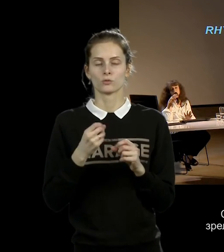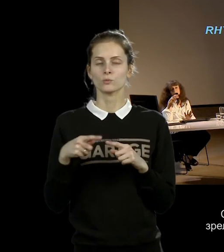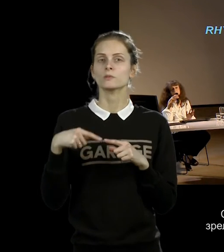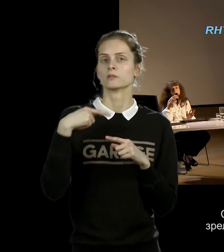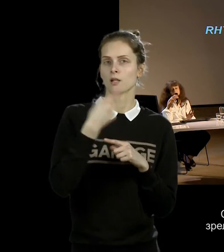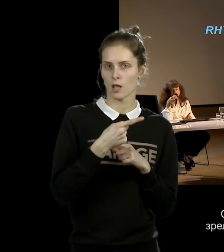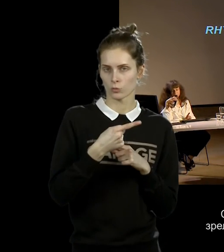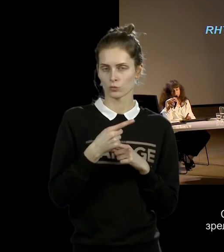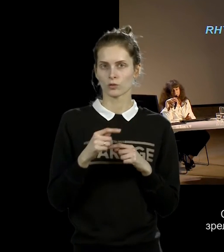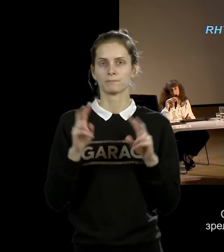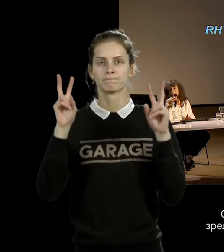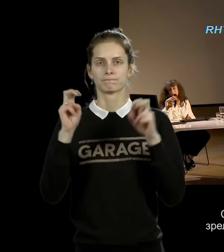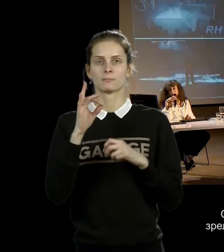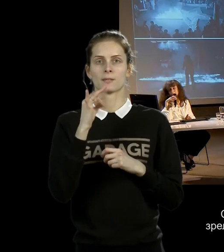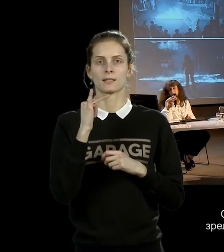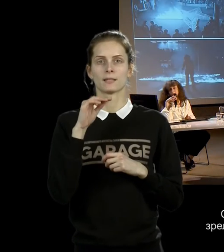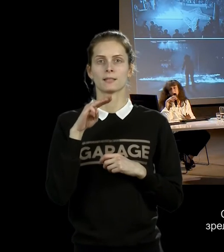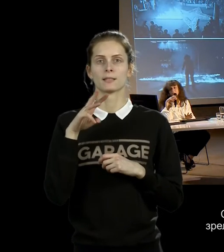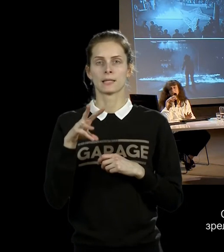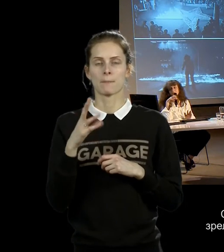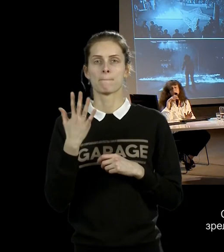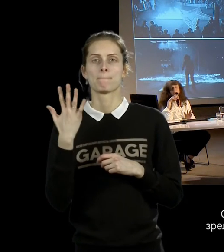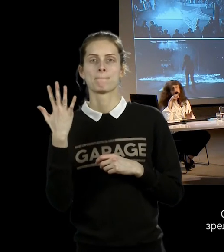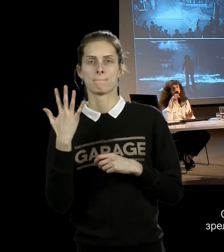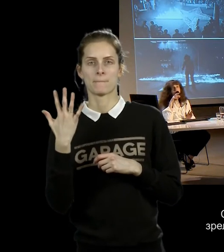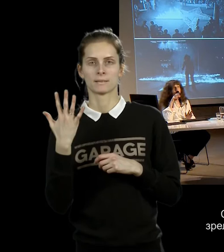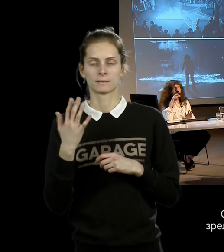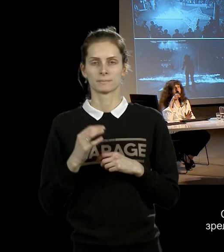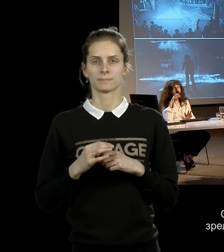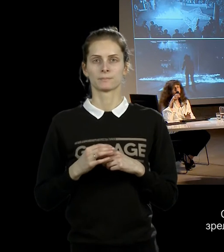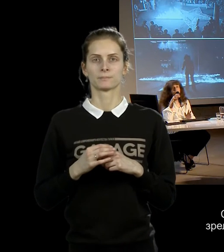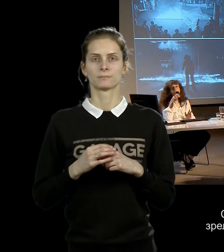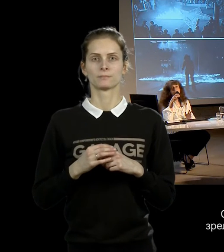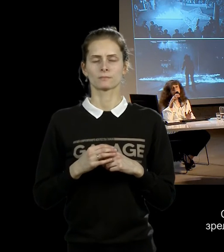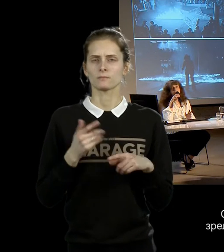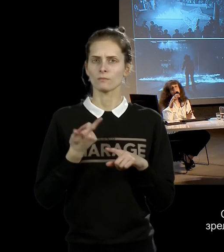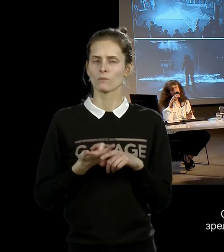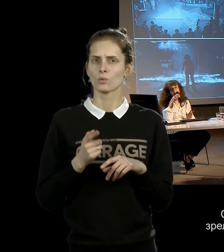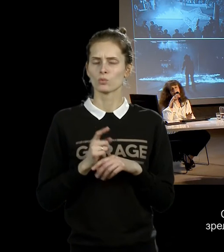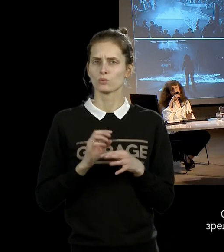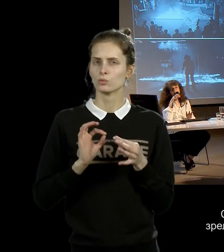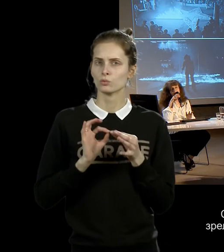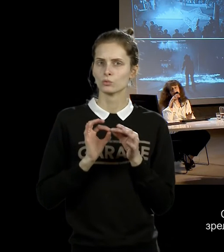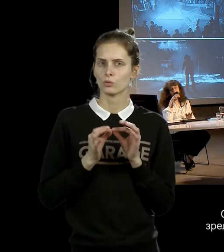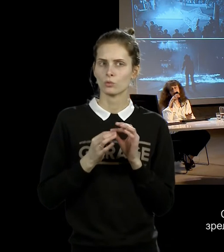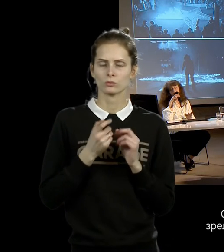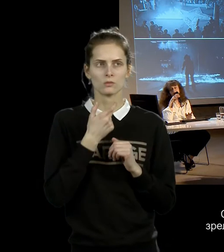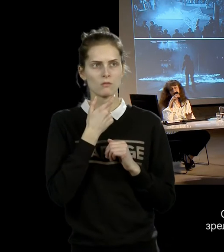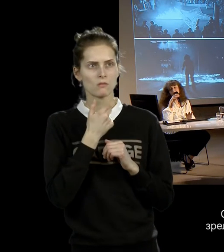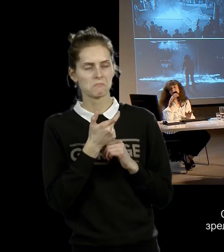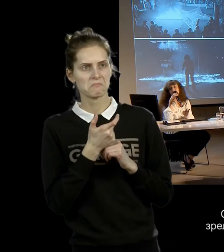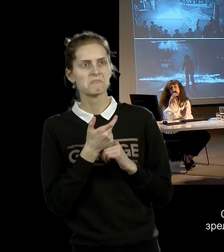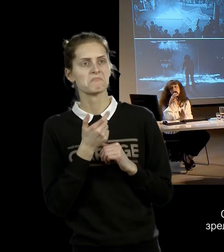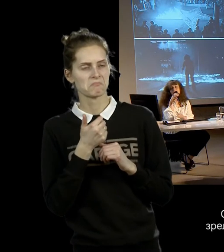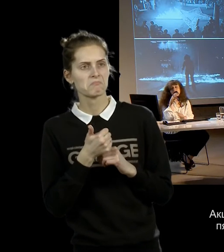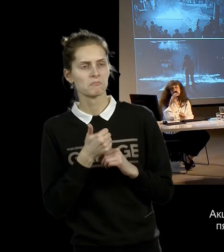тоже там не из таких самых знаменитых была. одну из самых сложных и зрелищных ранних акций Марина